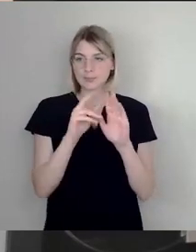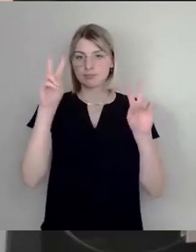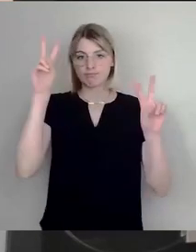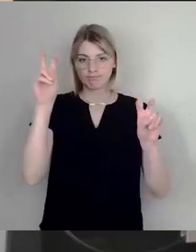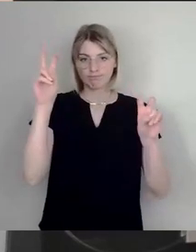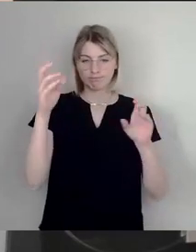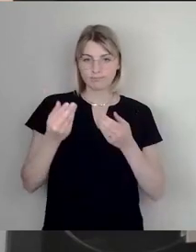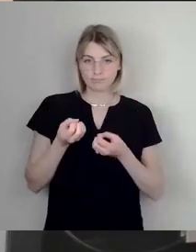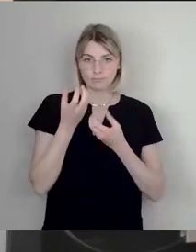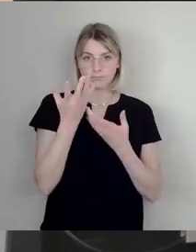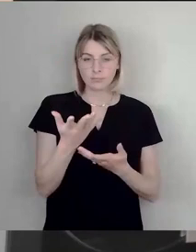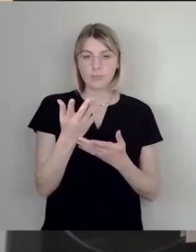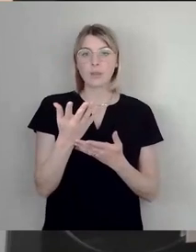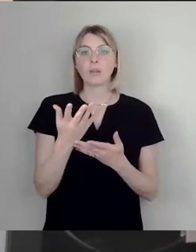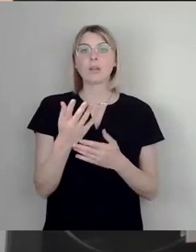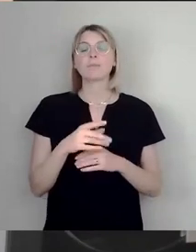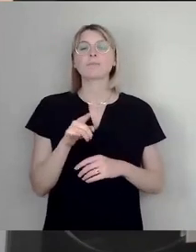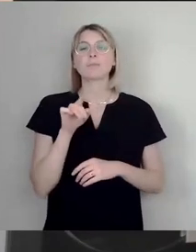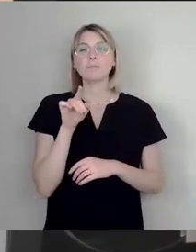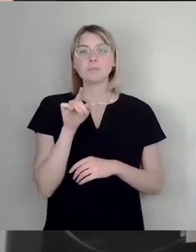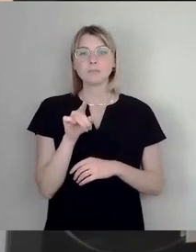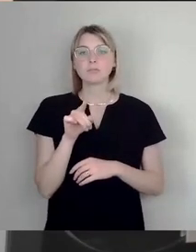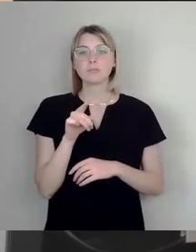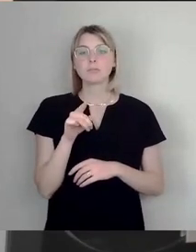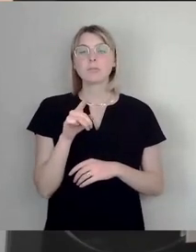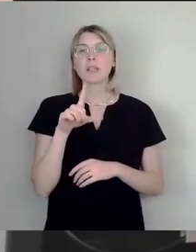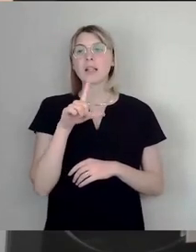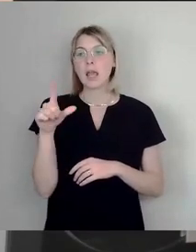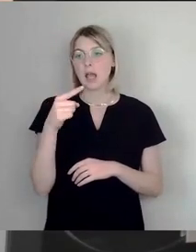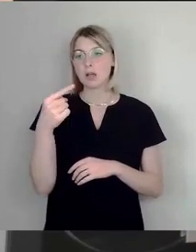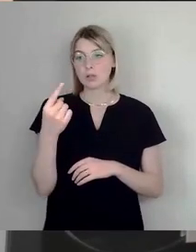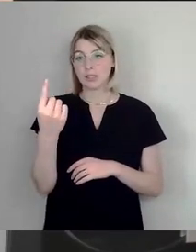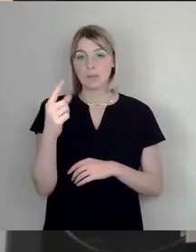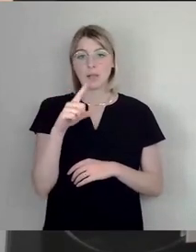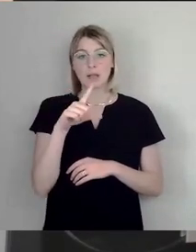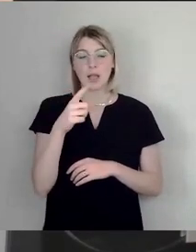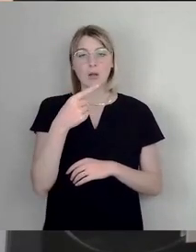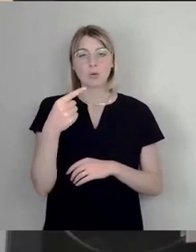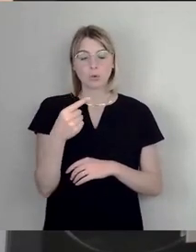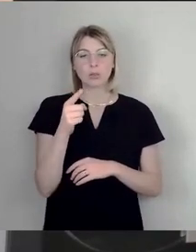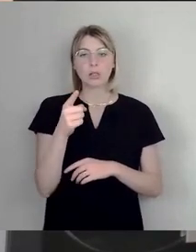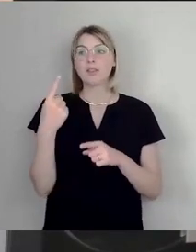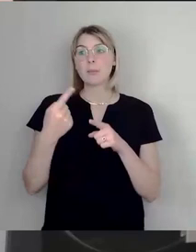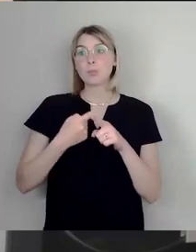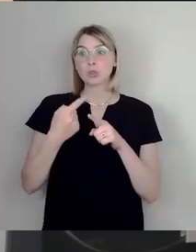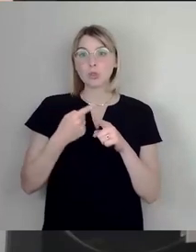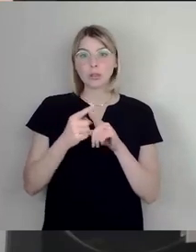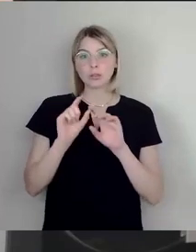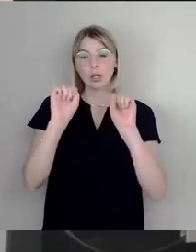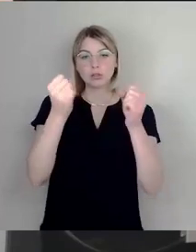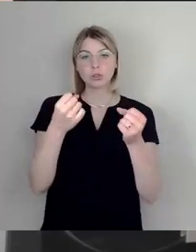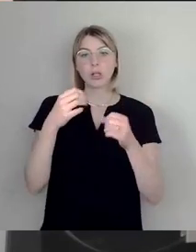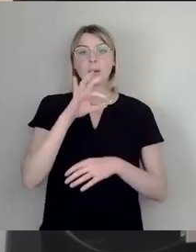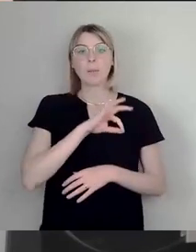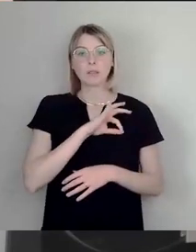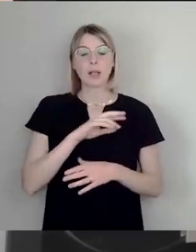des Zeitgenossen Fritz Löffler, der nämlich Lea Grundig als eine, die als besonders engagierte parteipolitische Stadthalterin